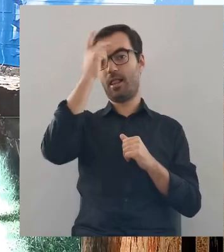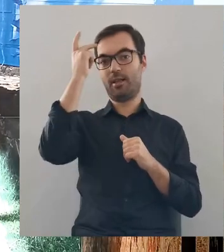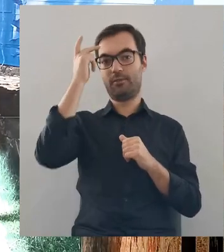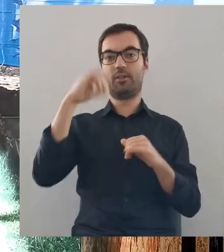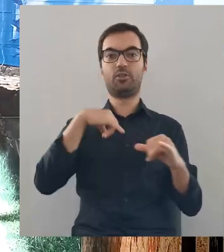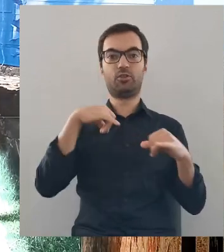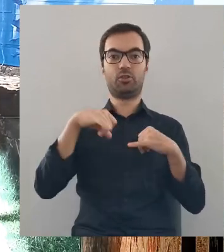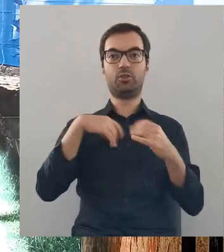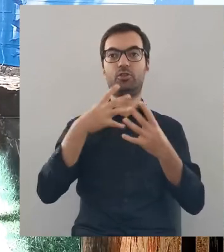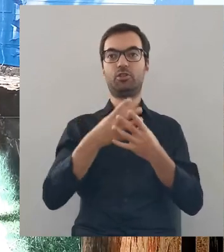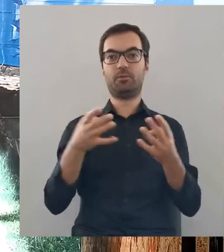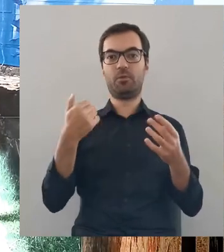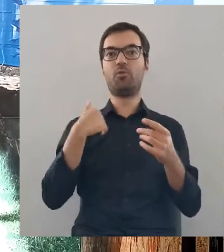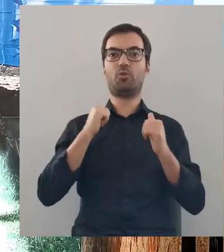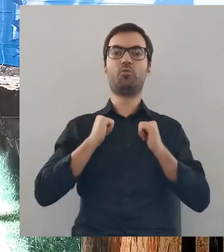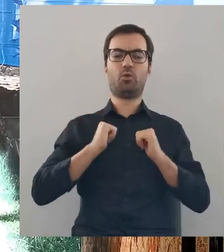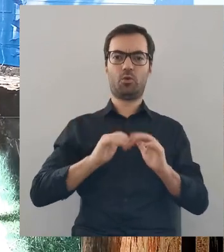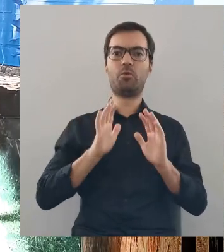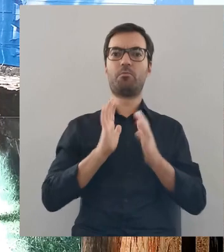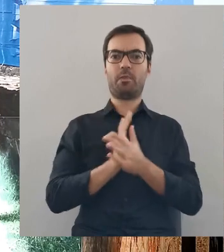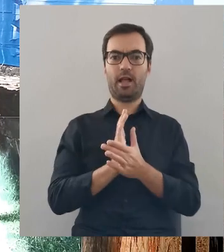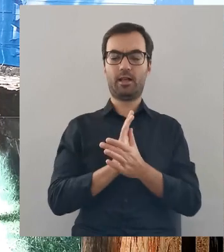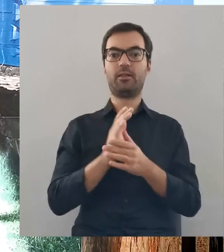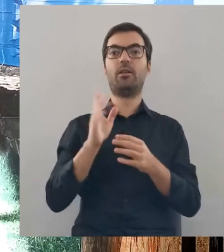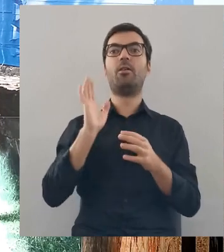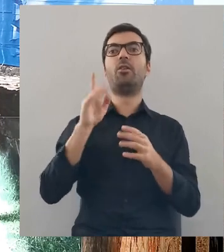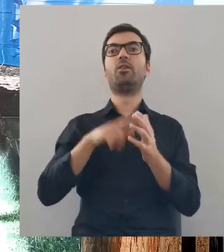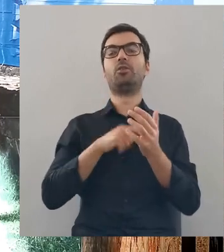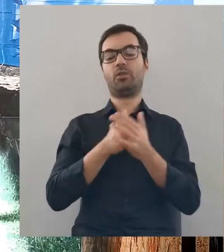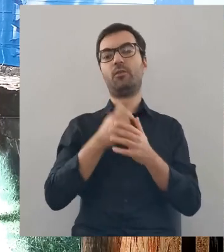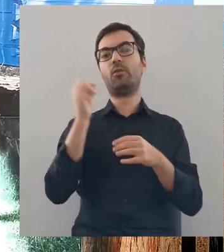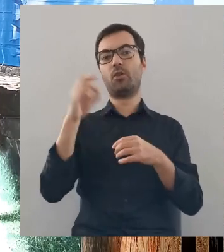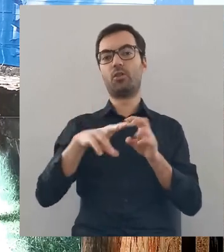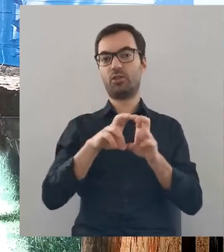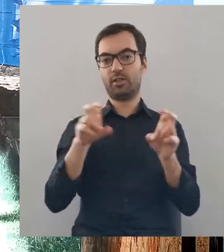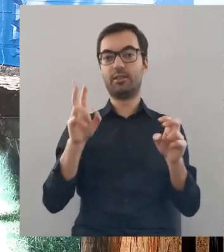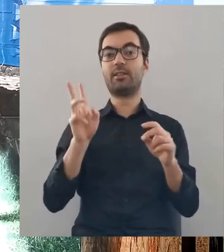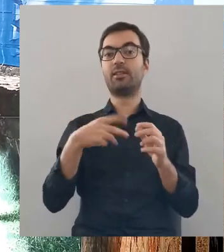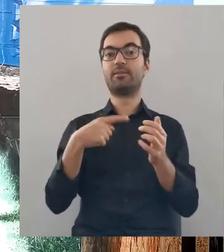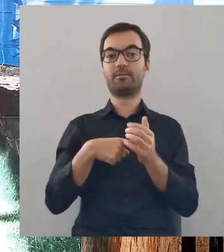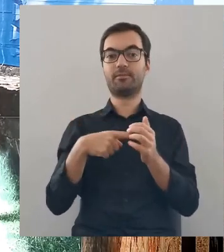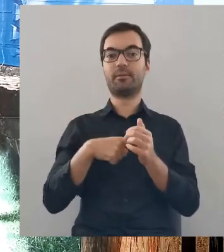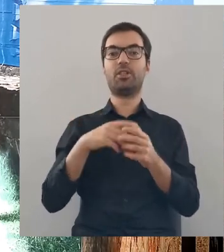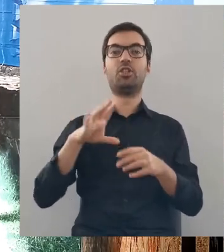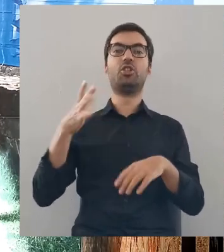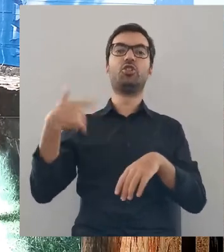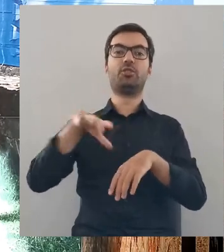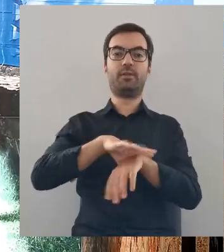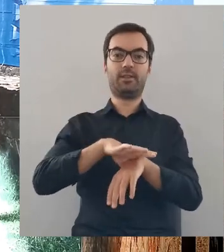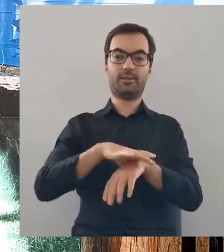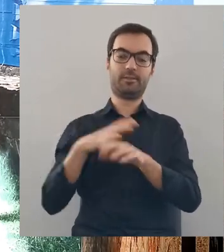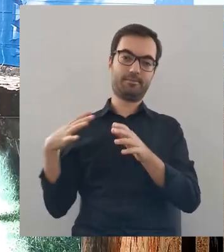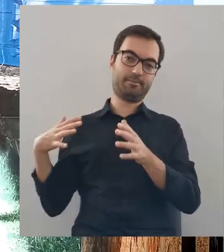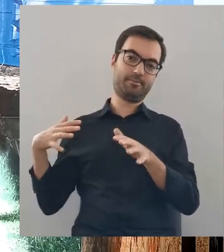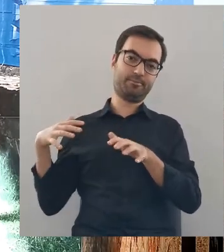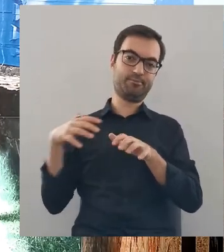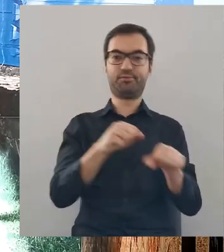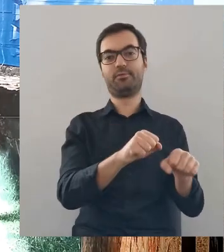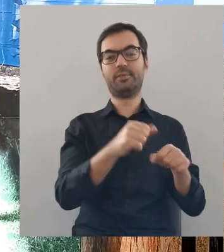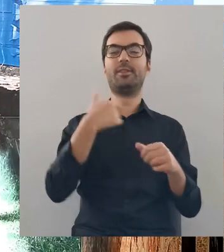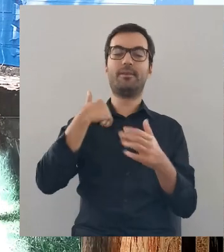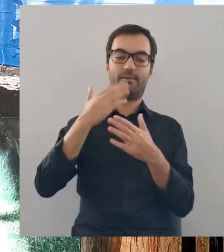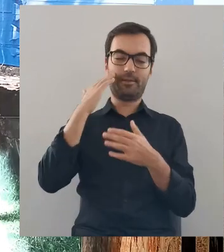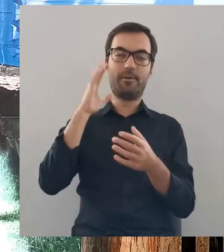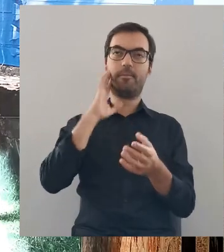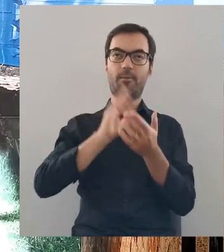Litwa tym terenem zarządzała, było w miarę spokojnie. Znowu przyszedł gorszy czas, kiedy pojawili się Szwedzi. To